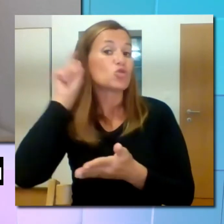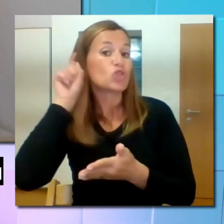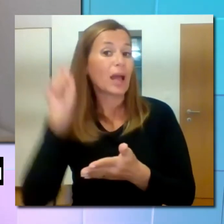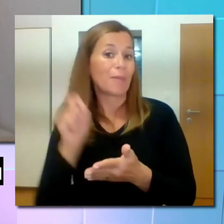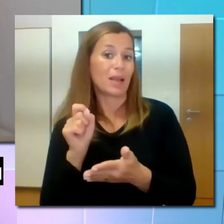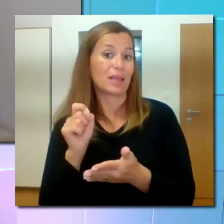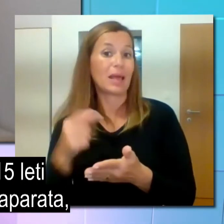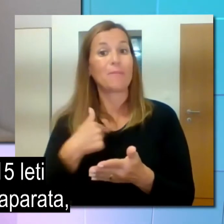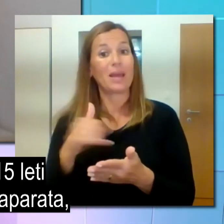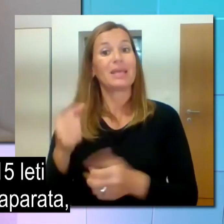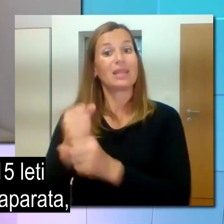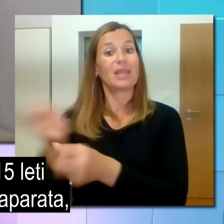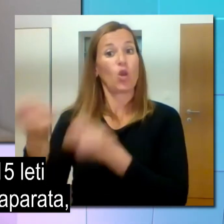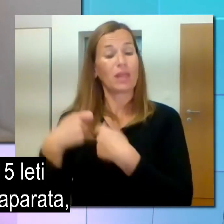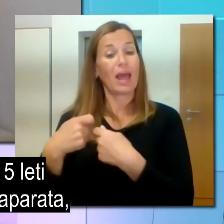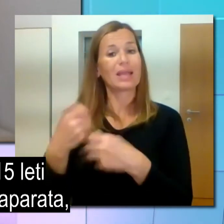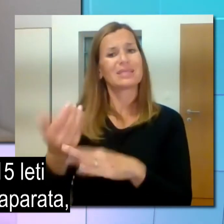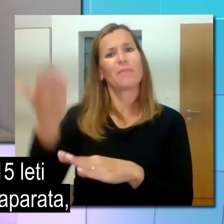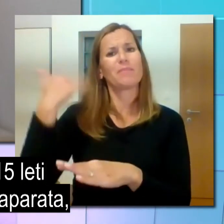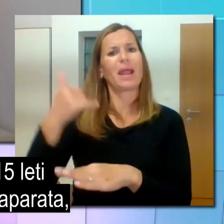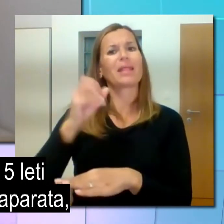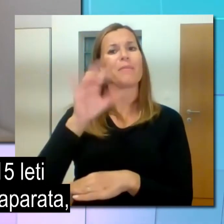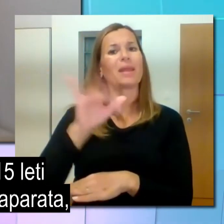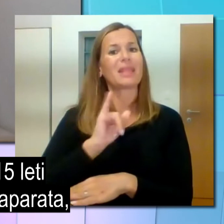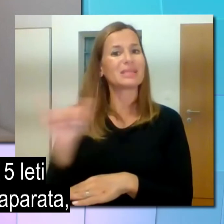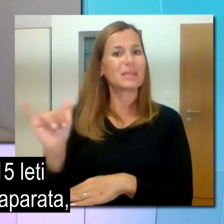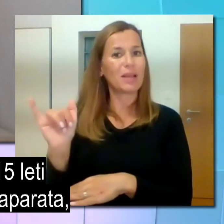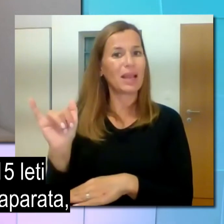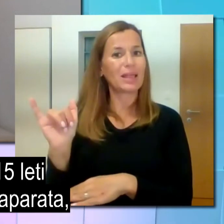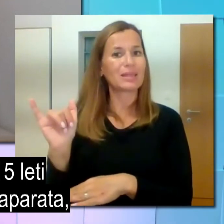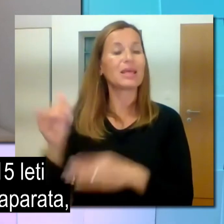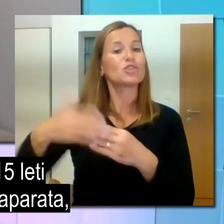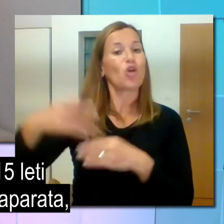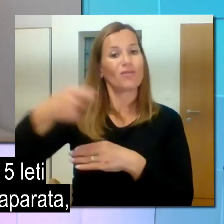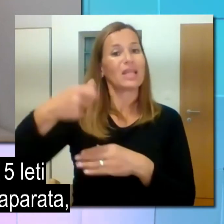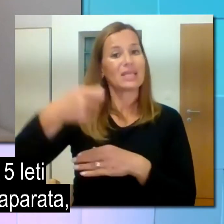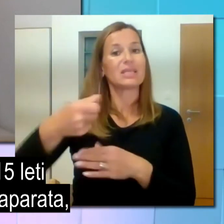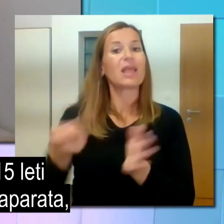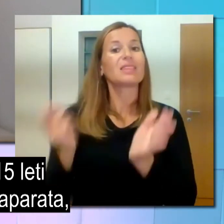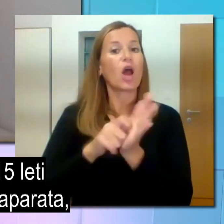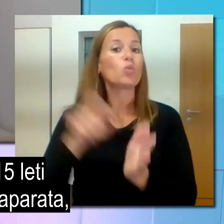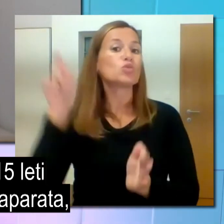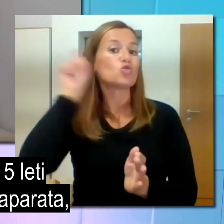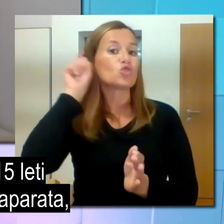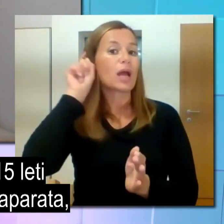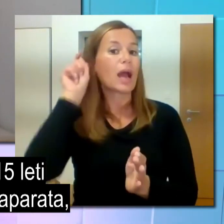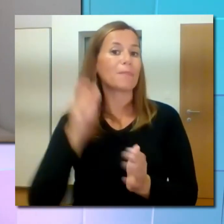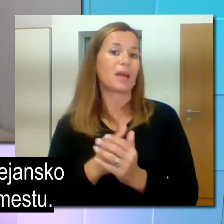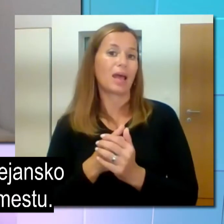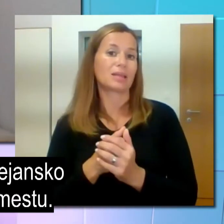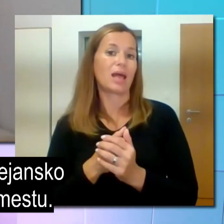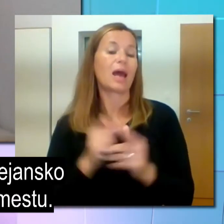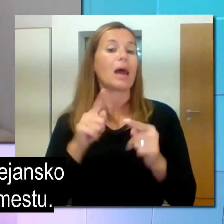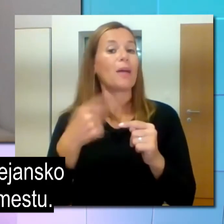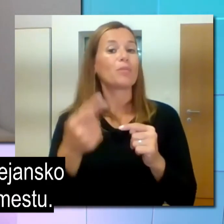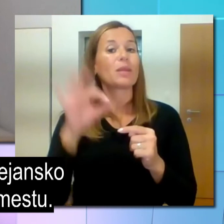slušnega aparata. Meni je dolojalec, ne vem, mislim, da pred 15 leti so financiral nakup slušnega aparata,